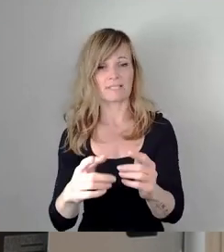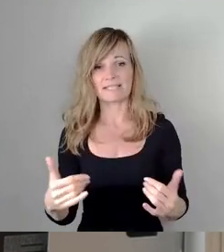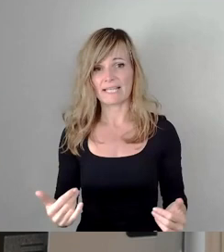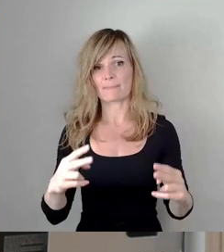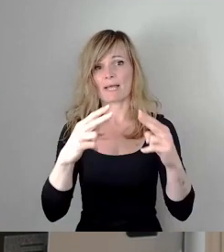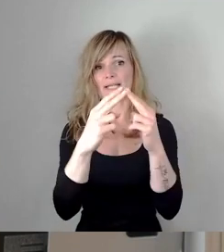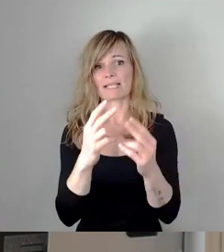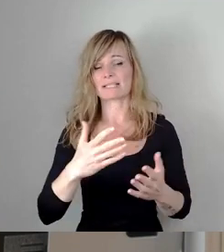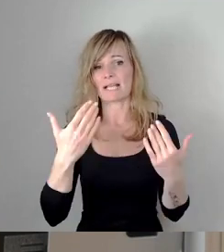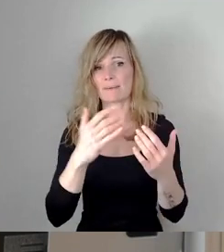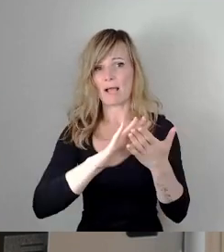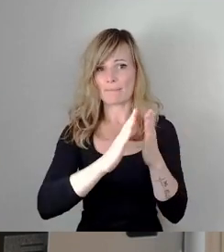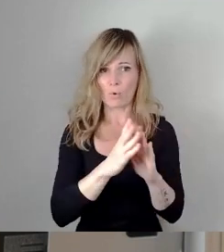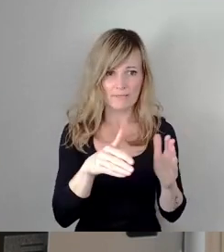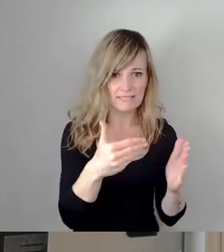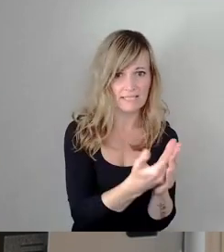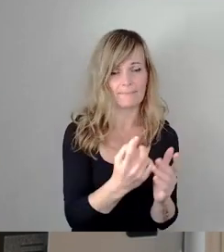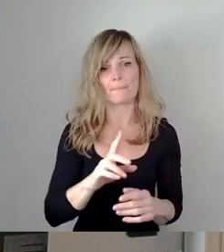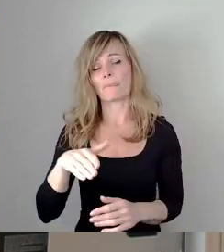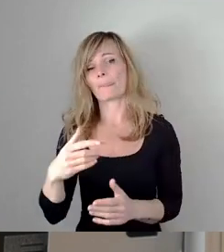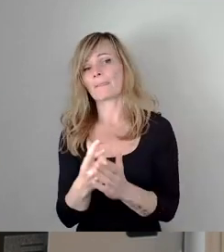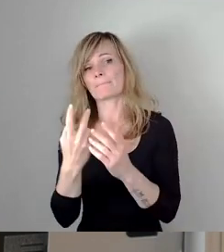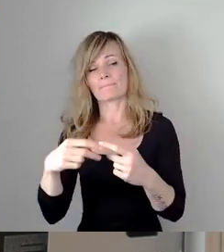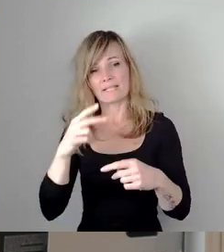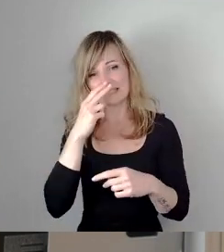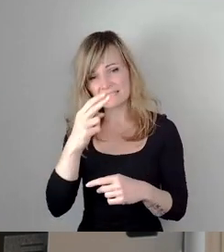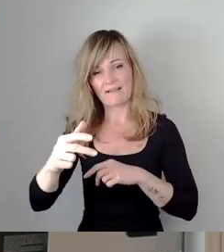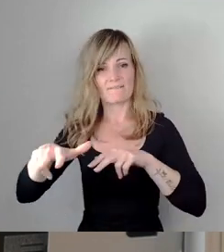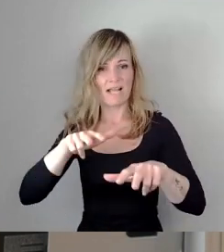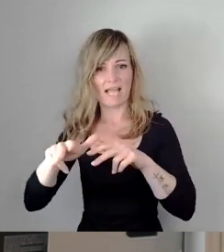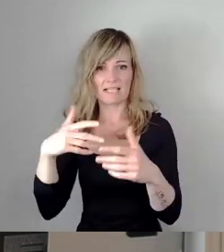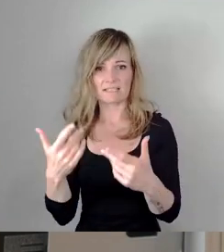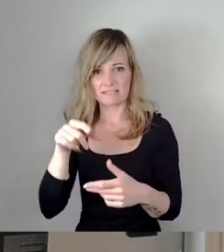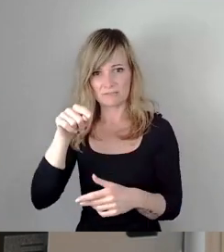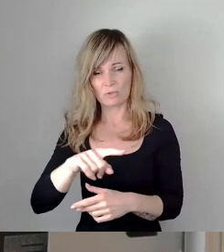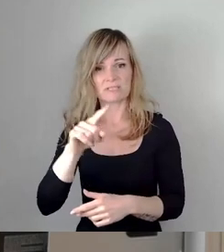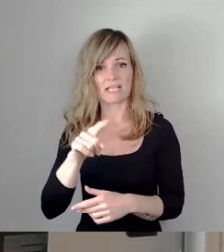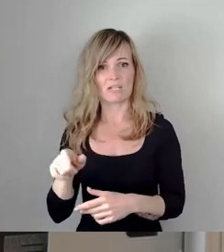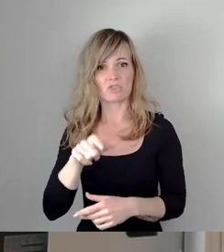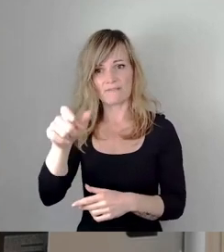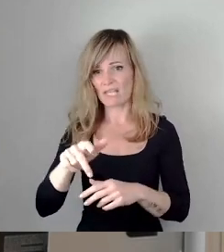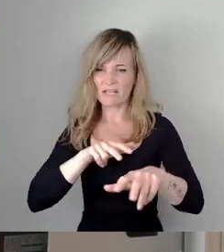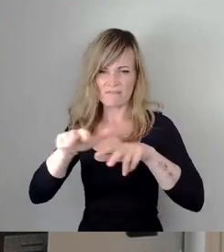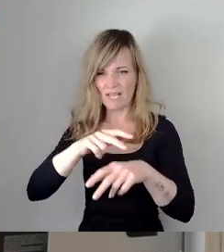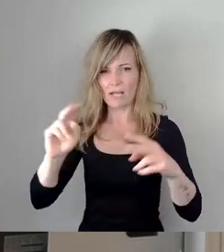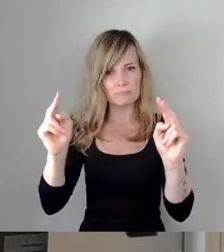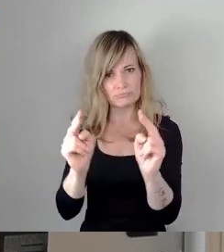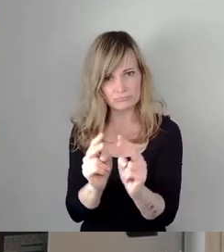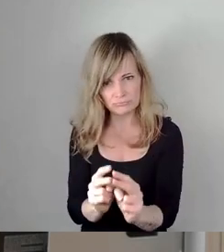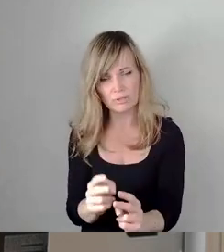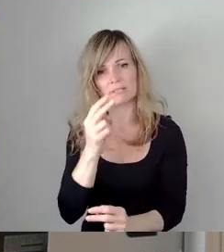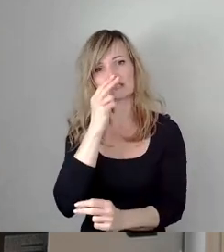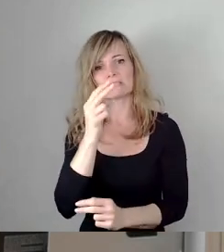gibt auch einen real eingetretenen Rückgang von Verkehrsbelegungen auf dem zellischen Weg, was den MEV angeht. Und